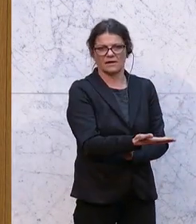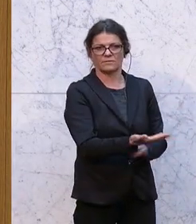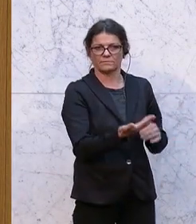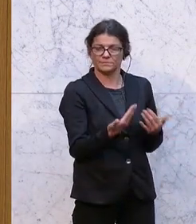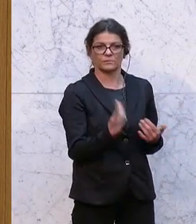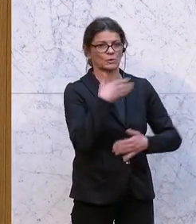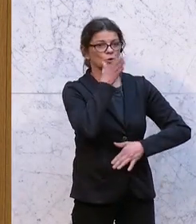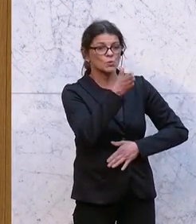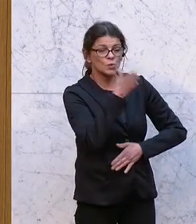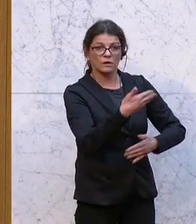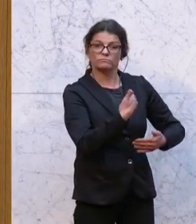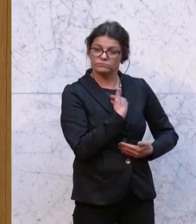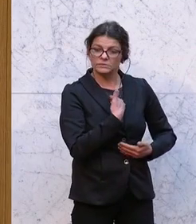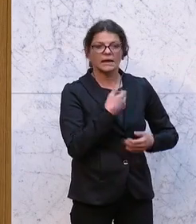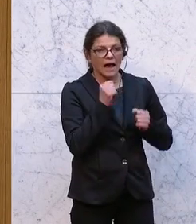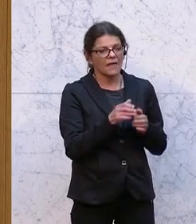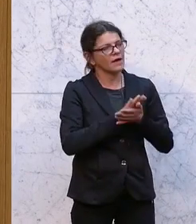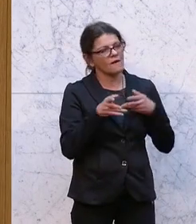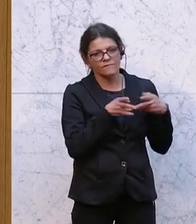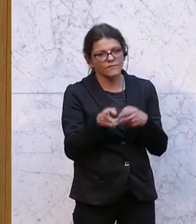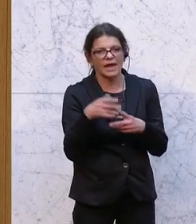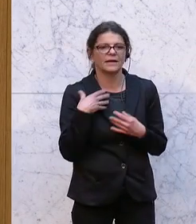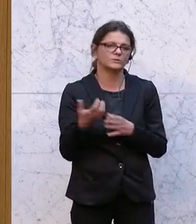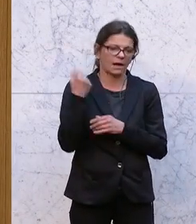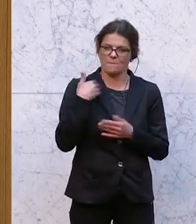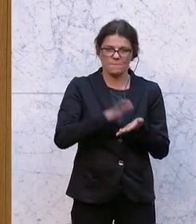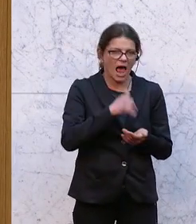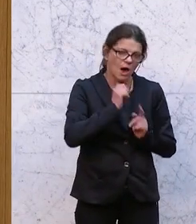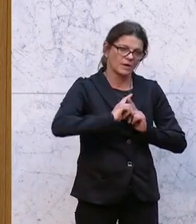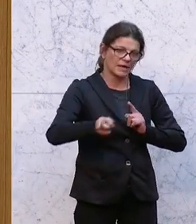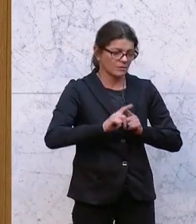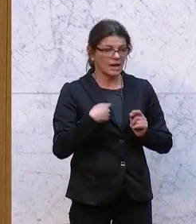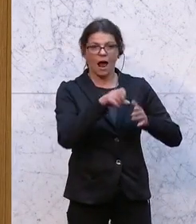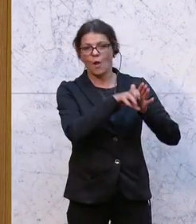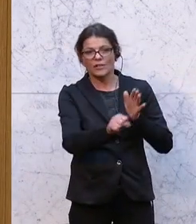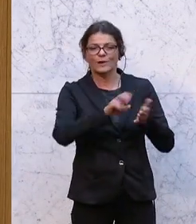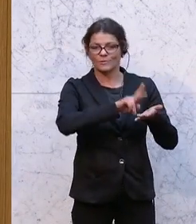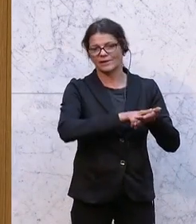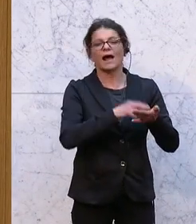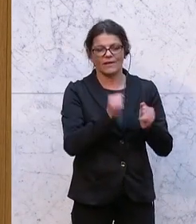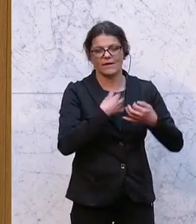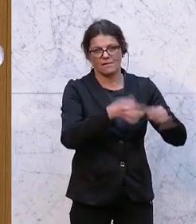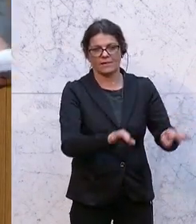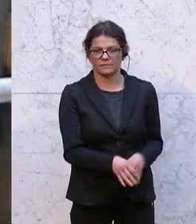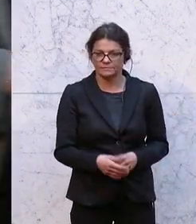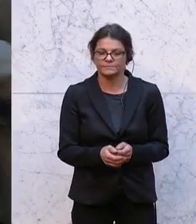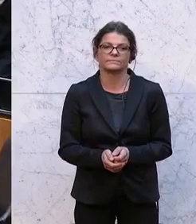die ich künftig Wege ans AMS zu ersparen und diese online und digital erledigen zu können. Dank.